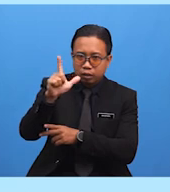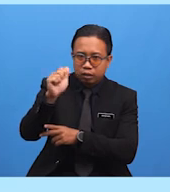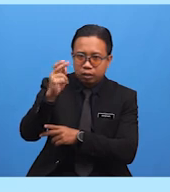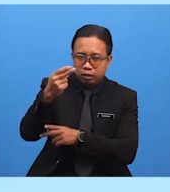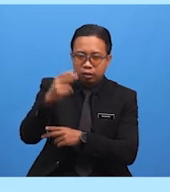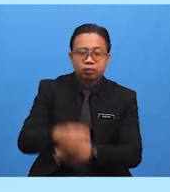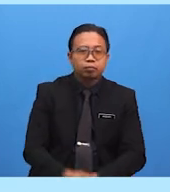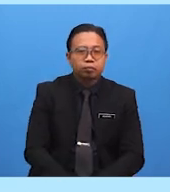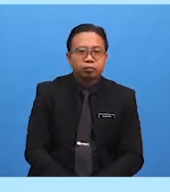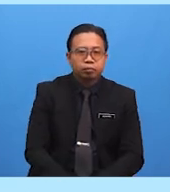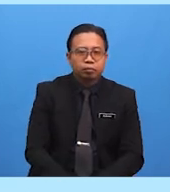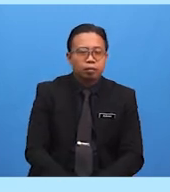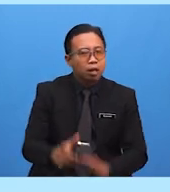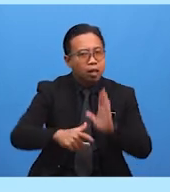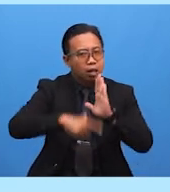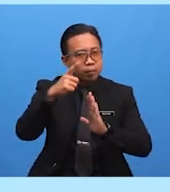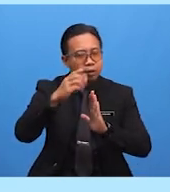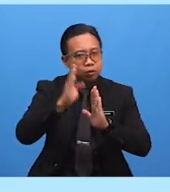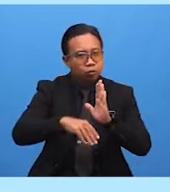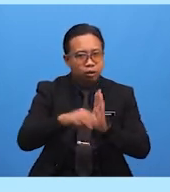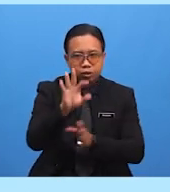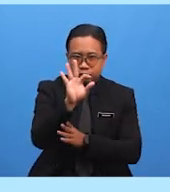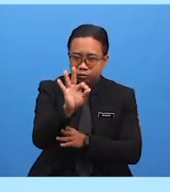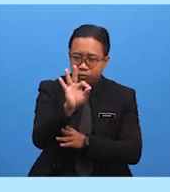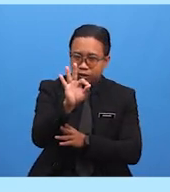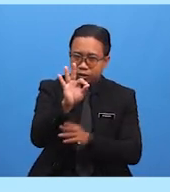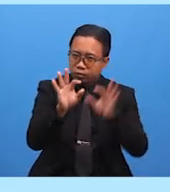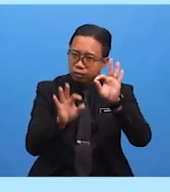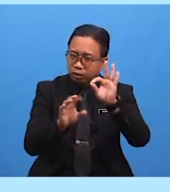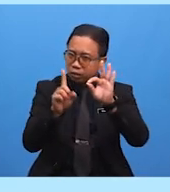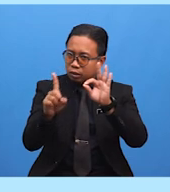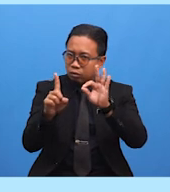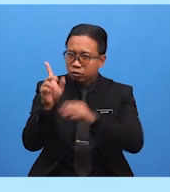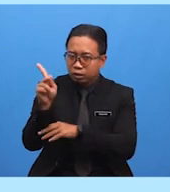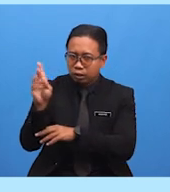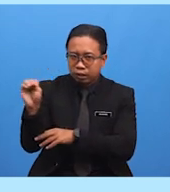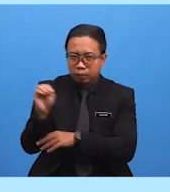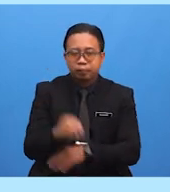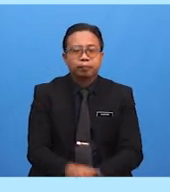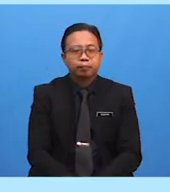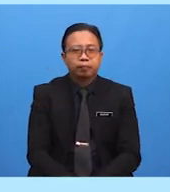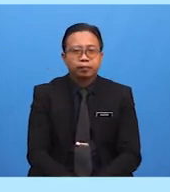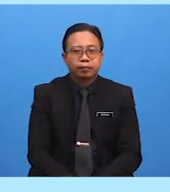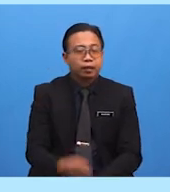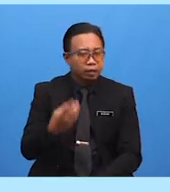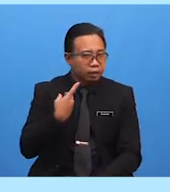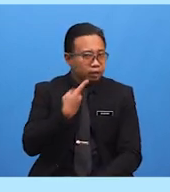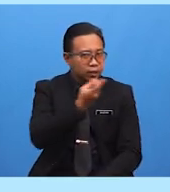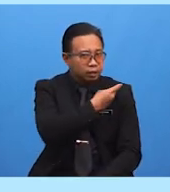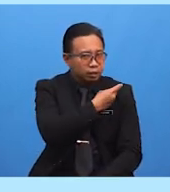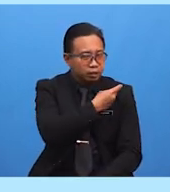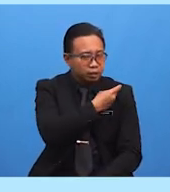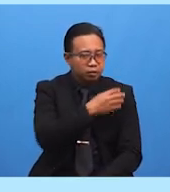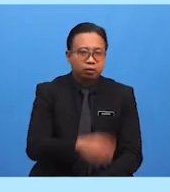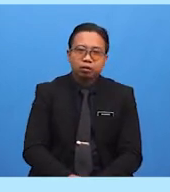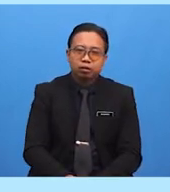kira-kira lebih kurang 91 km Maka, kita dikira